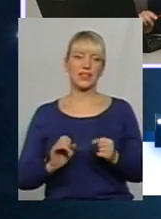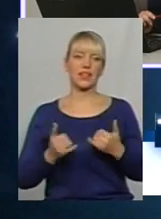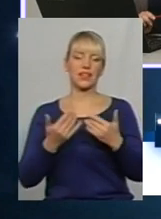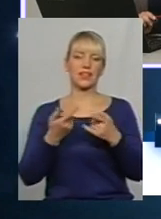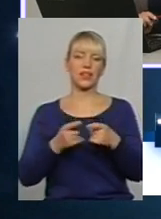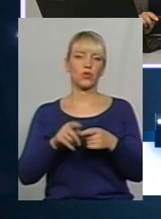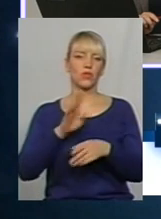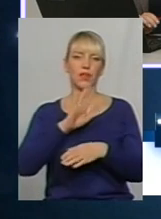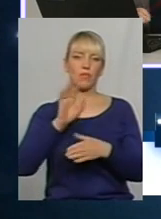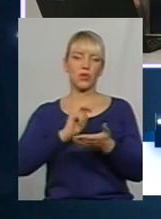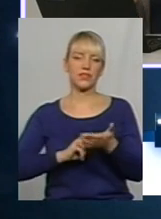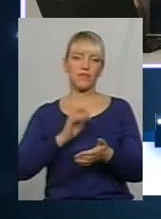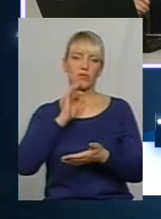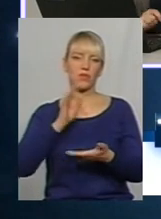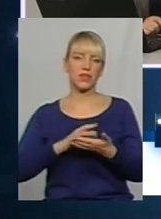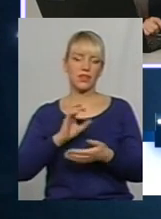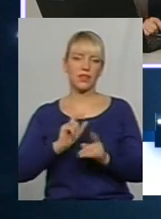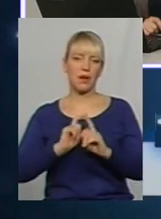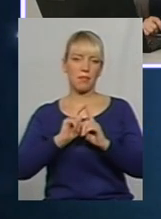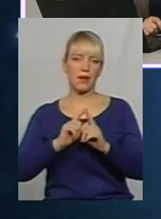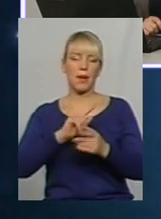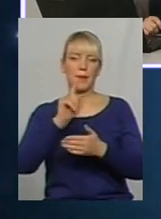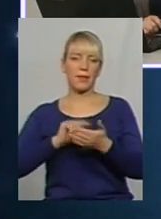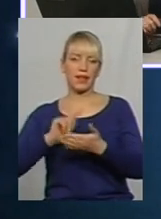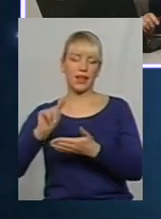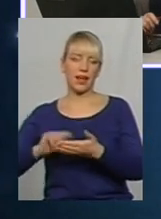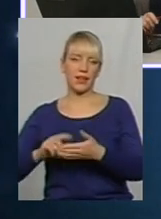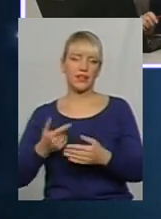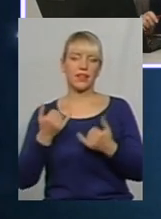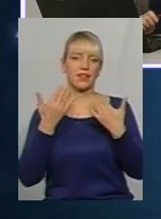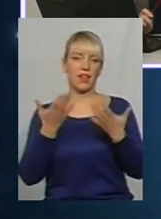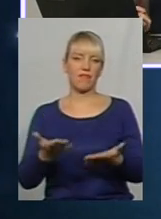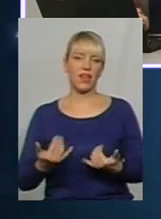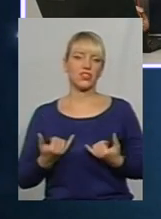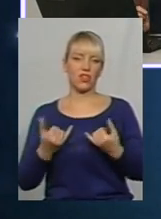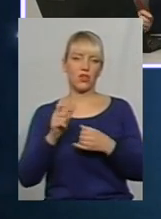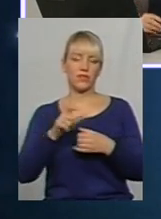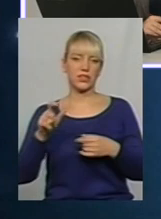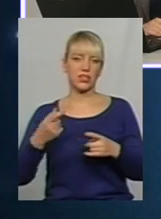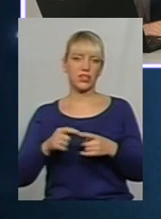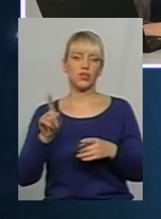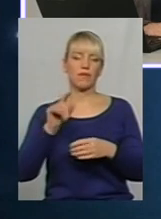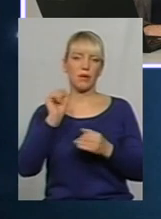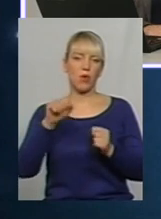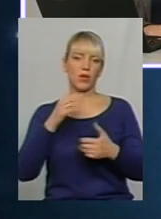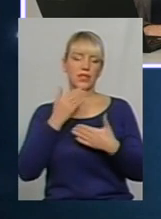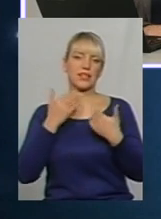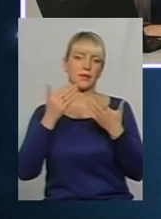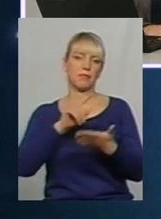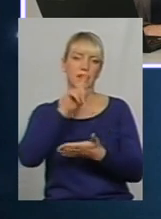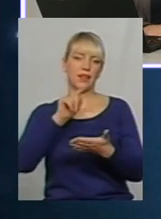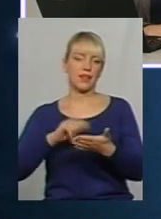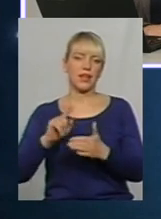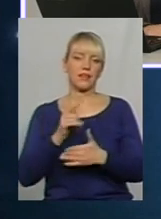не боїться відповідати на питання, і для вас, шановні телеглядачі, аби ви могли поставити свої питання, які вас